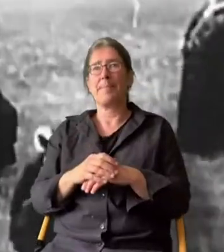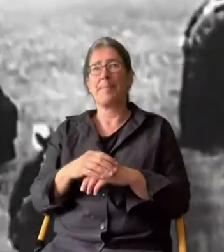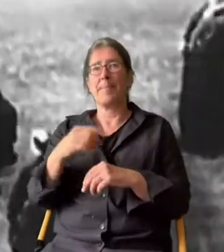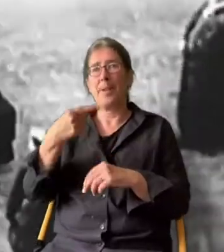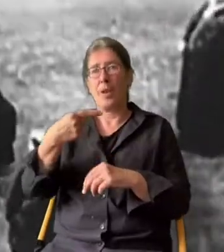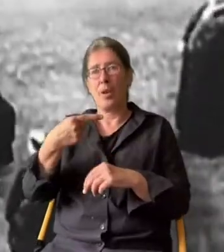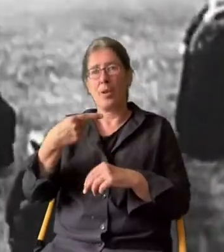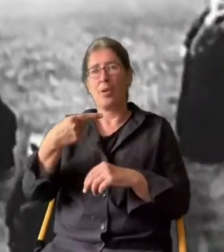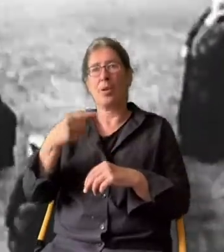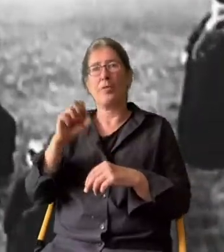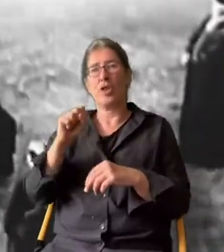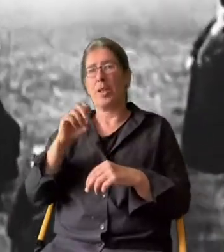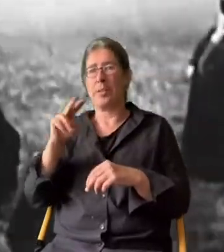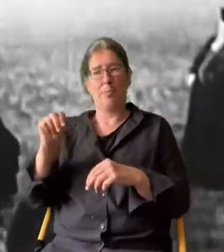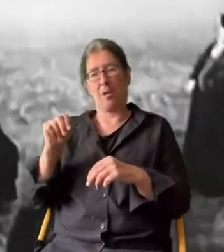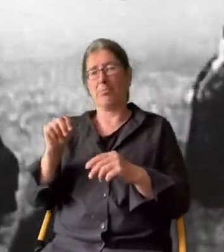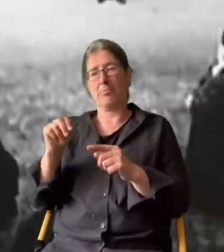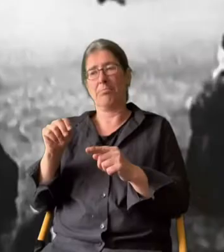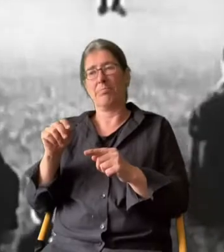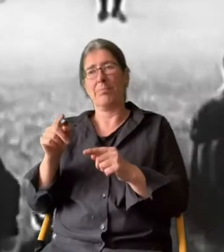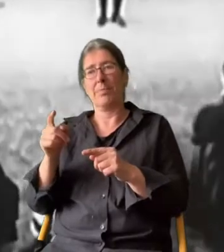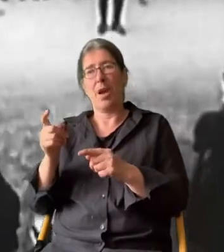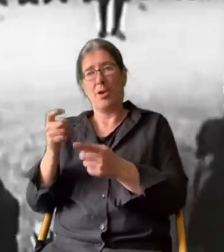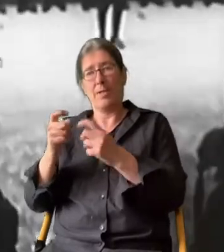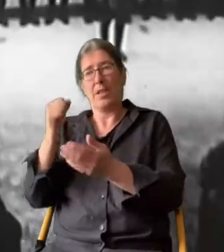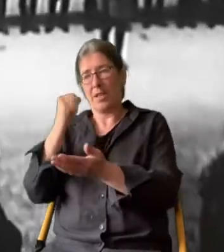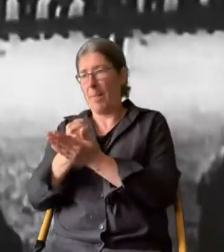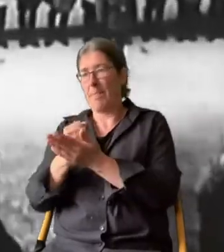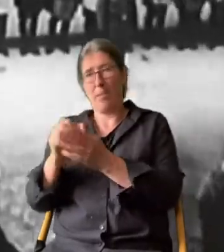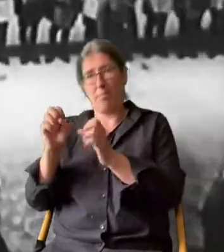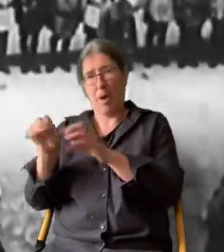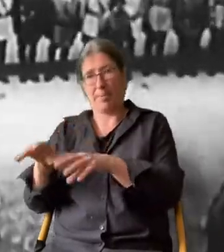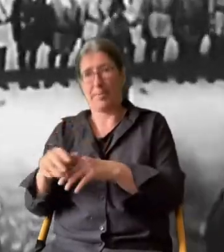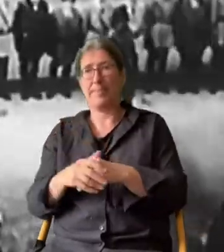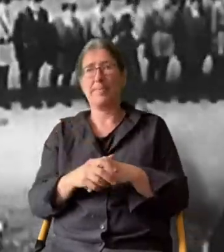Gustav Stresemann hat das Auswärtige Amt verlassen.